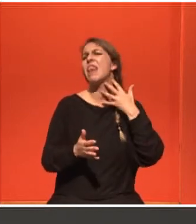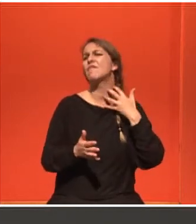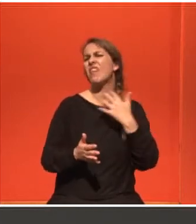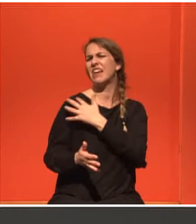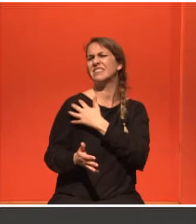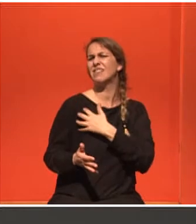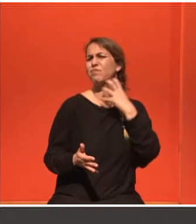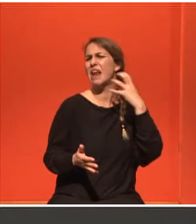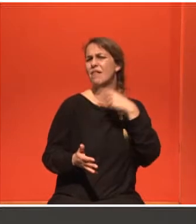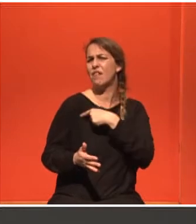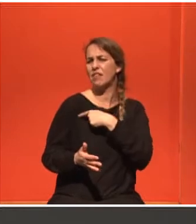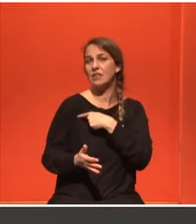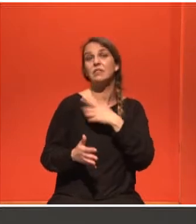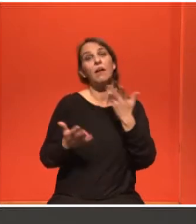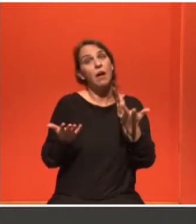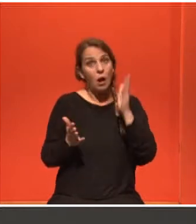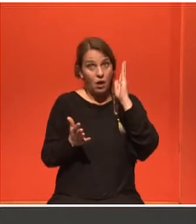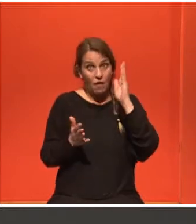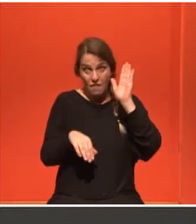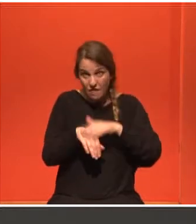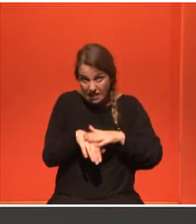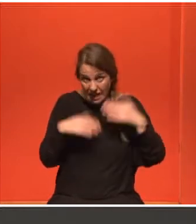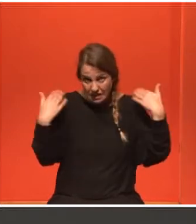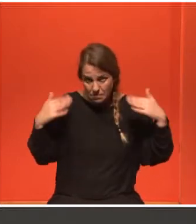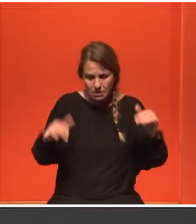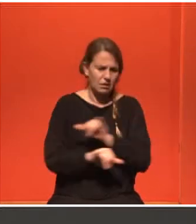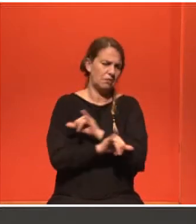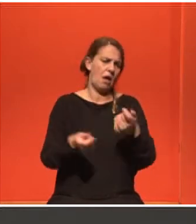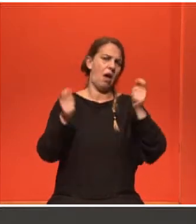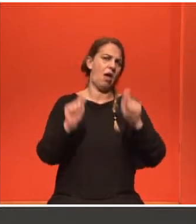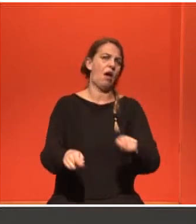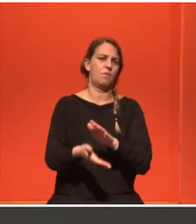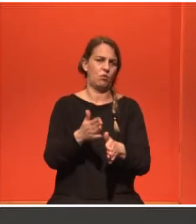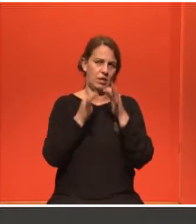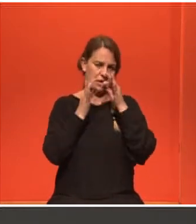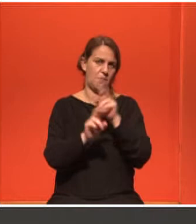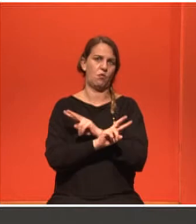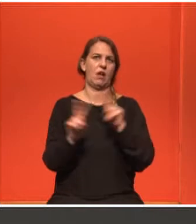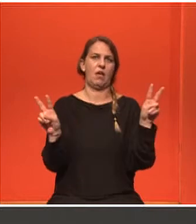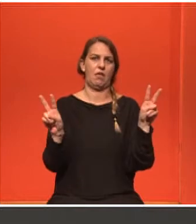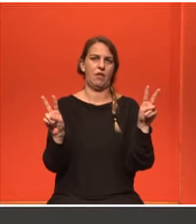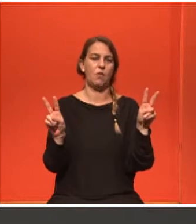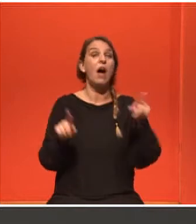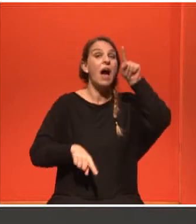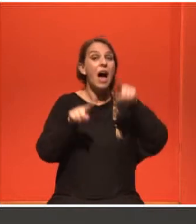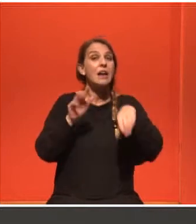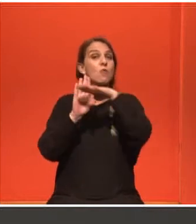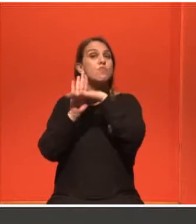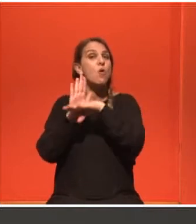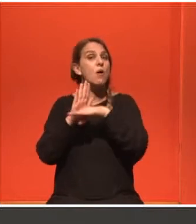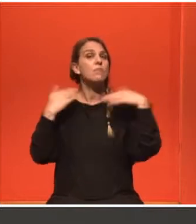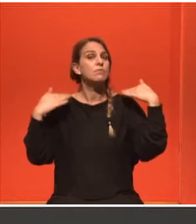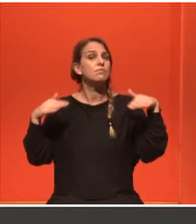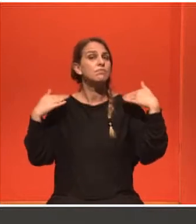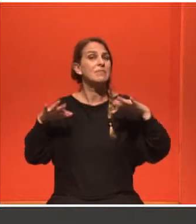Λόγω της γυμναστικής όχι. Να είμαστε ξεκάθαροι σε αυτό. Φυσικά το κάθε πρόγραμμα, θα τα πούμε και στη συνέχεια αυτά,